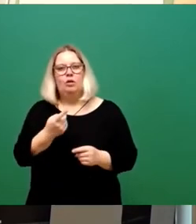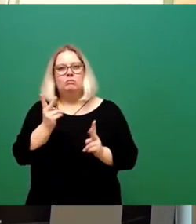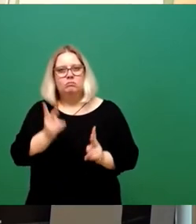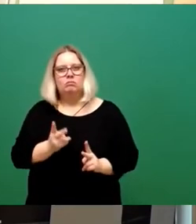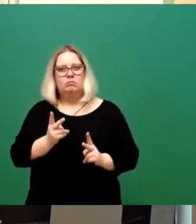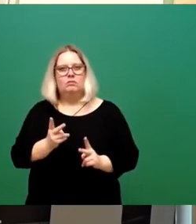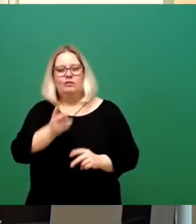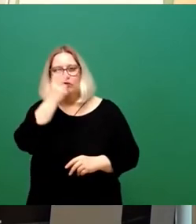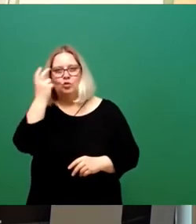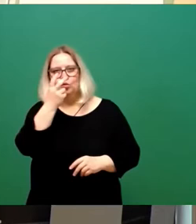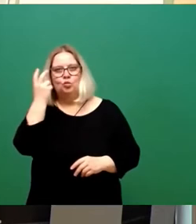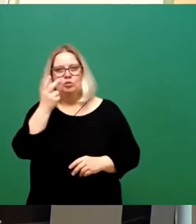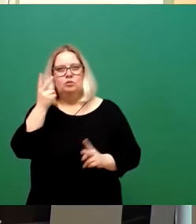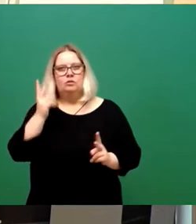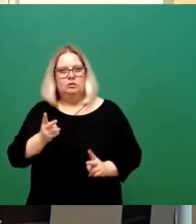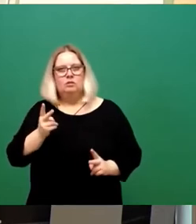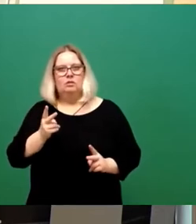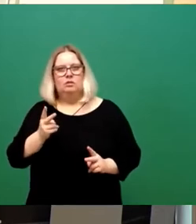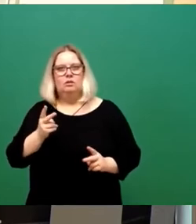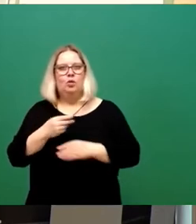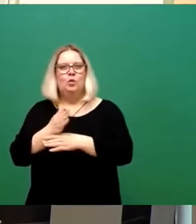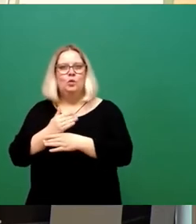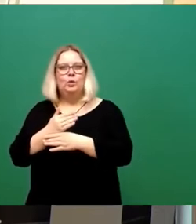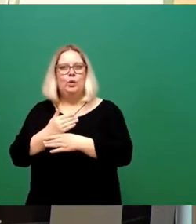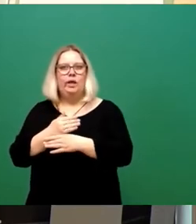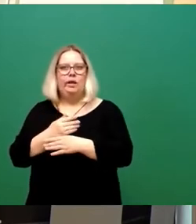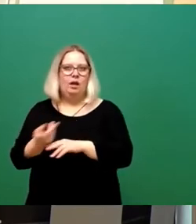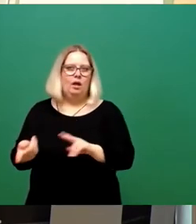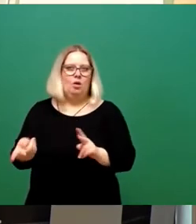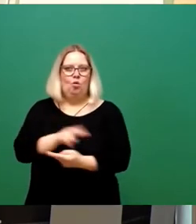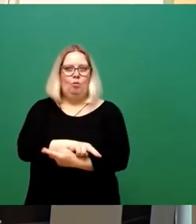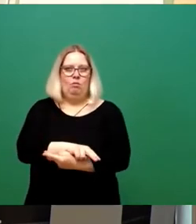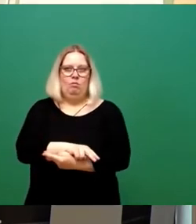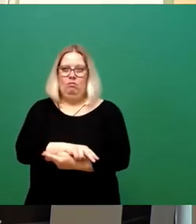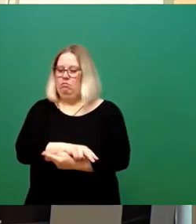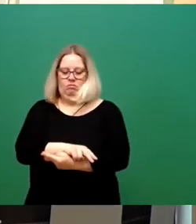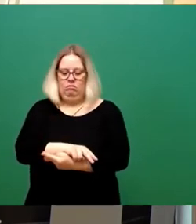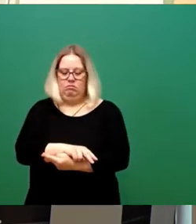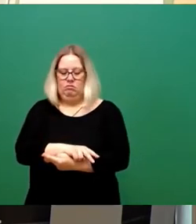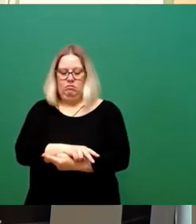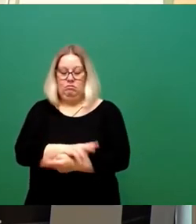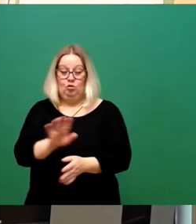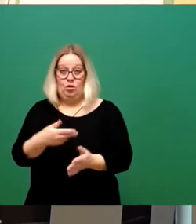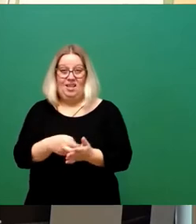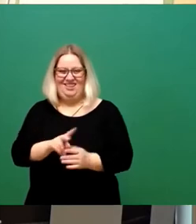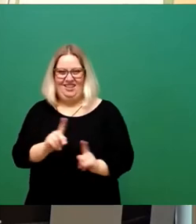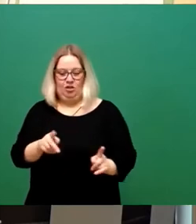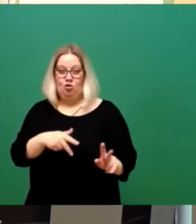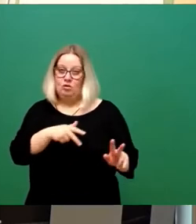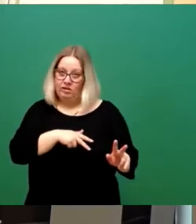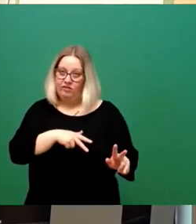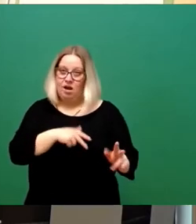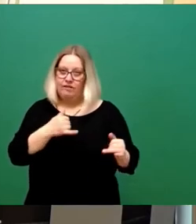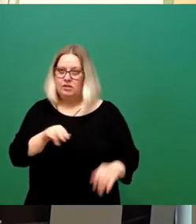Versuch zu unternehmen, thüringische Verhältnisse hinzubekommen. Das ist fatal. Und auch wenn Sie weggucken, Herr